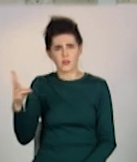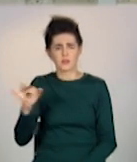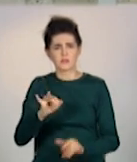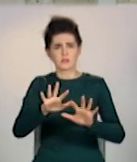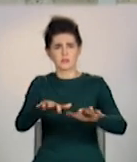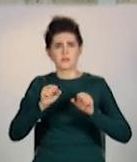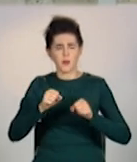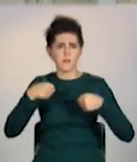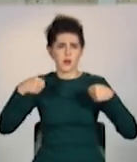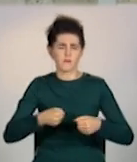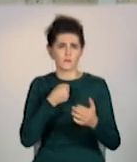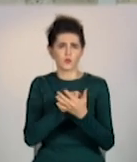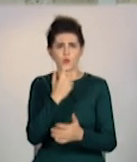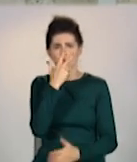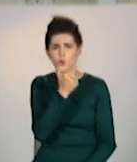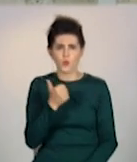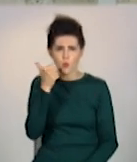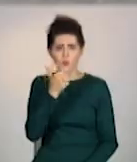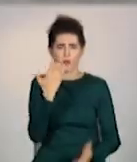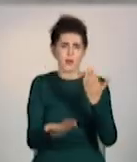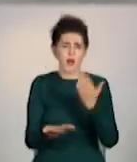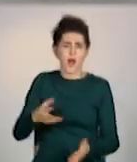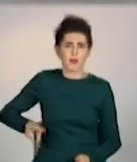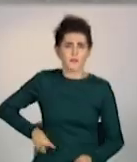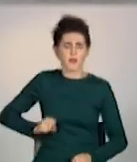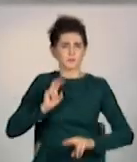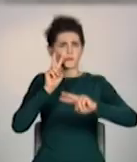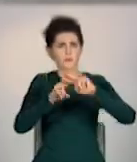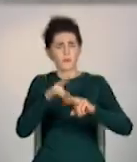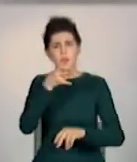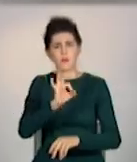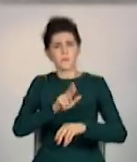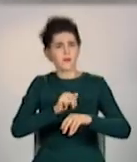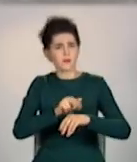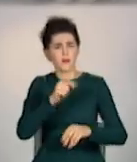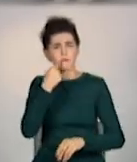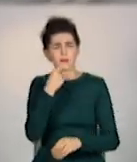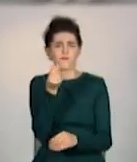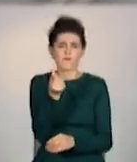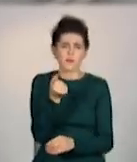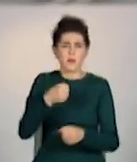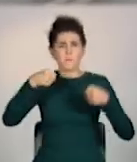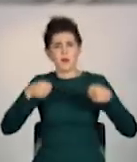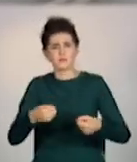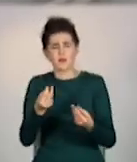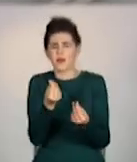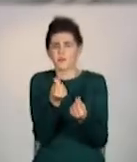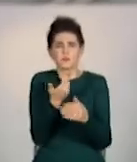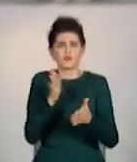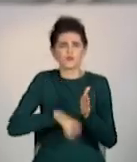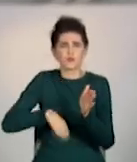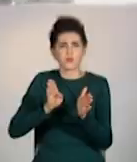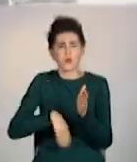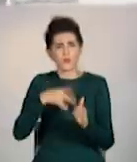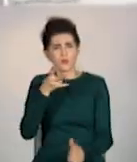керування строком до трьох років або адміністративний арешт. Та патрульні наголошують, гроші та права – це дрібниці. Поїздки під шофе можуть